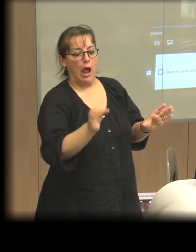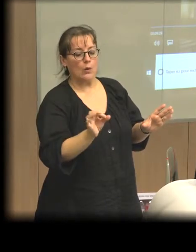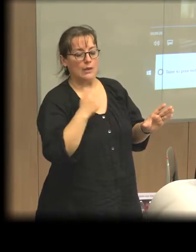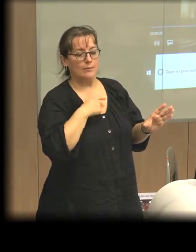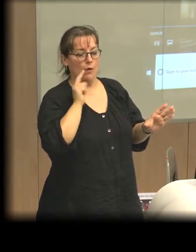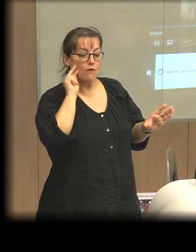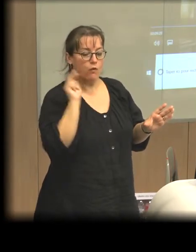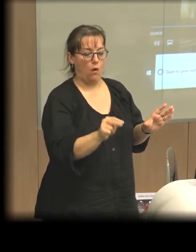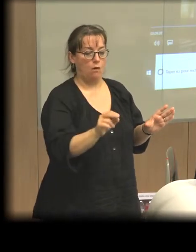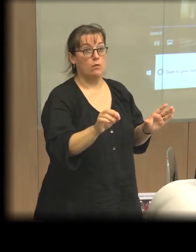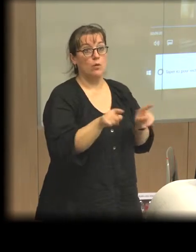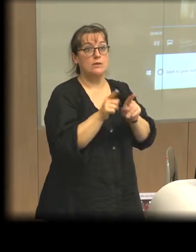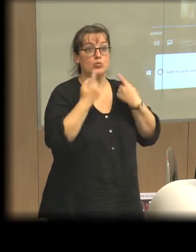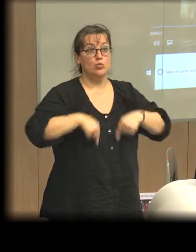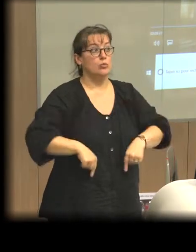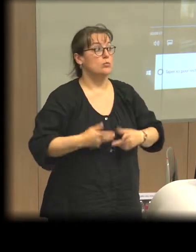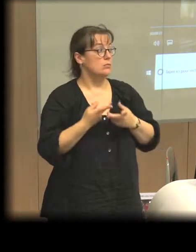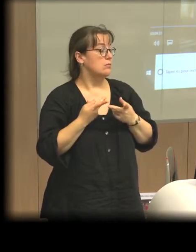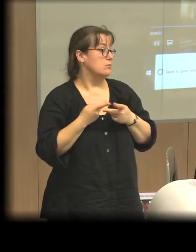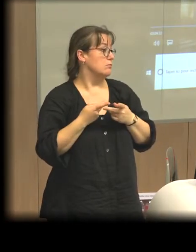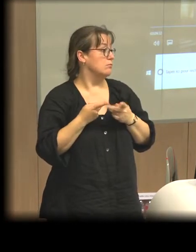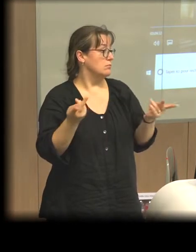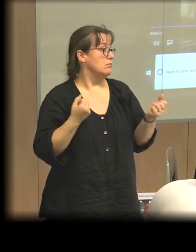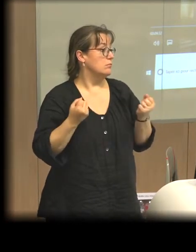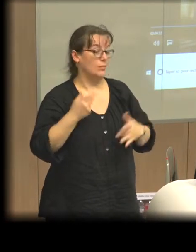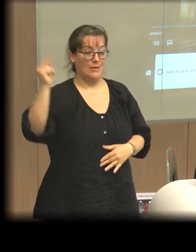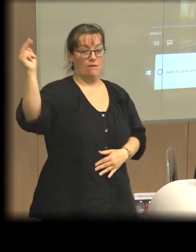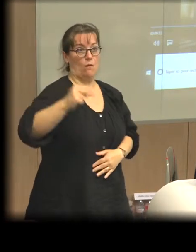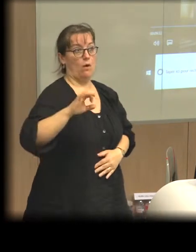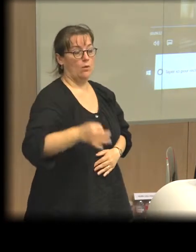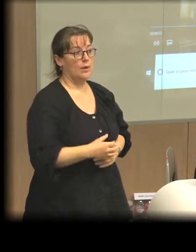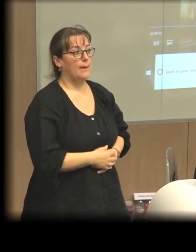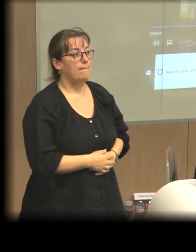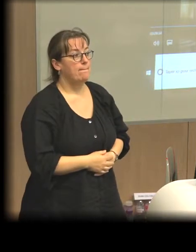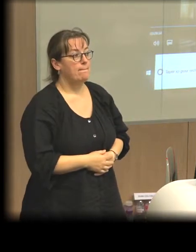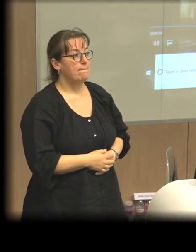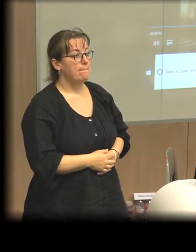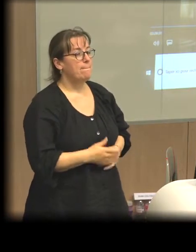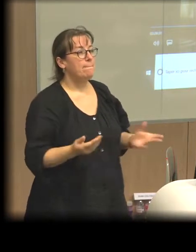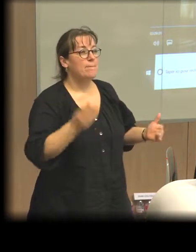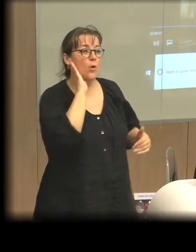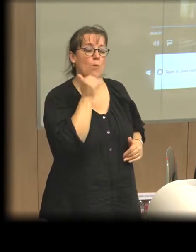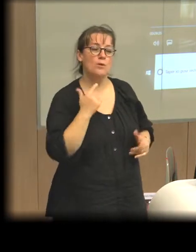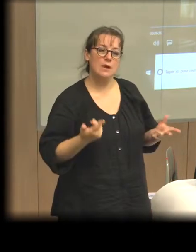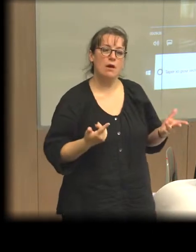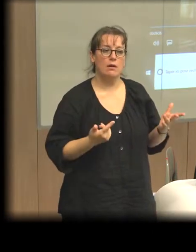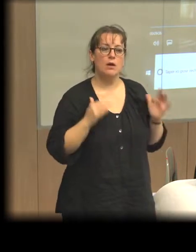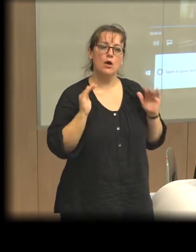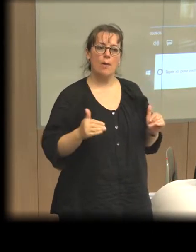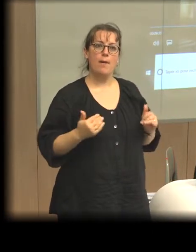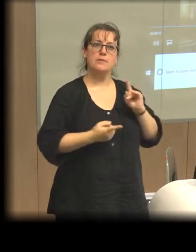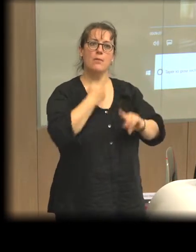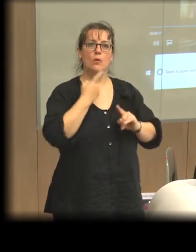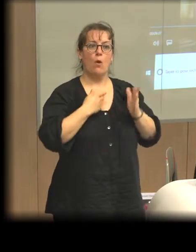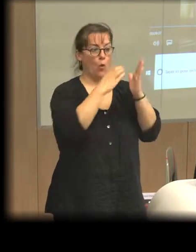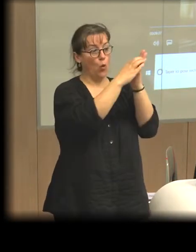publiques qui soient plus inclusives. L'idée de ces constitutions, et je crois qu'en cela, elles font